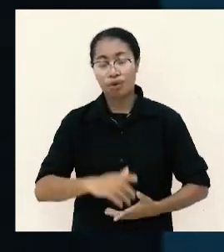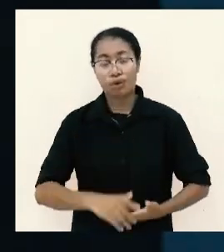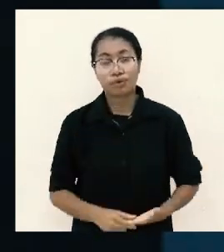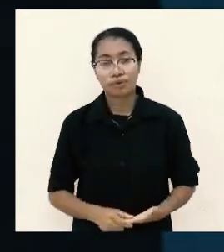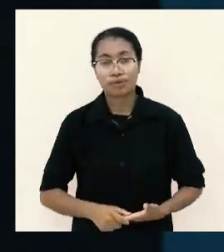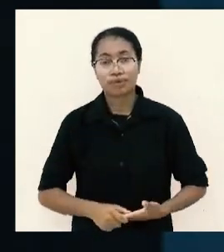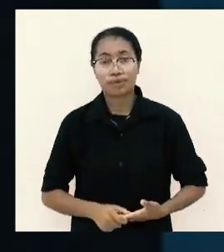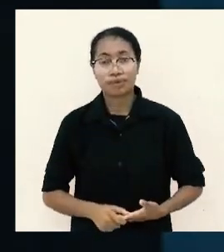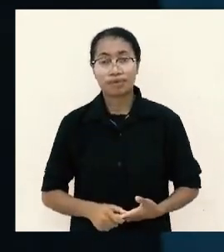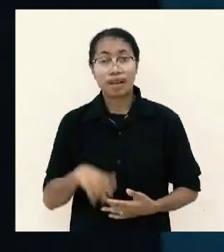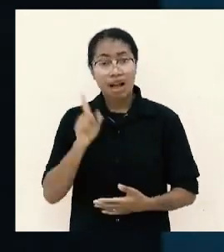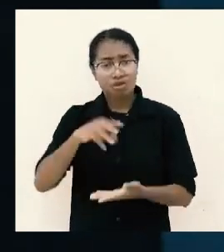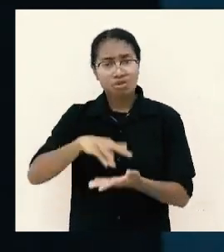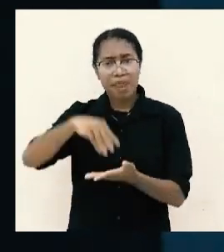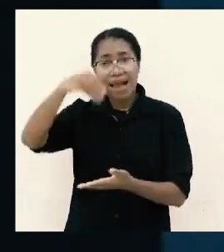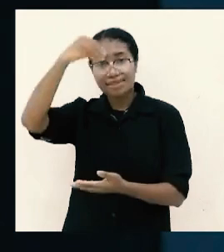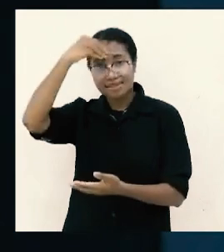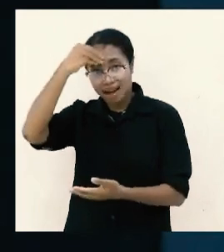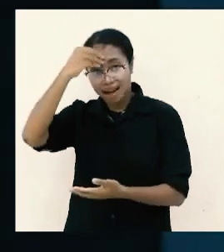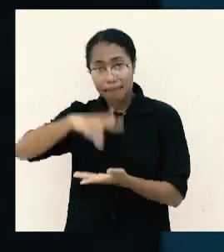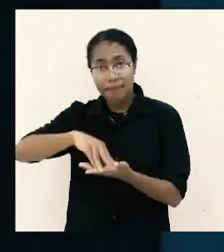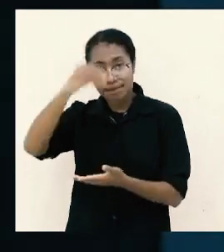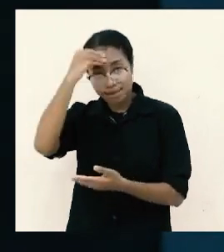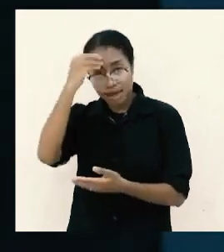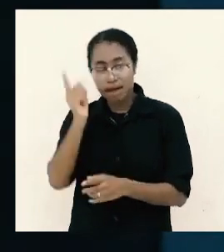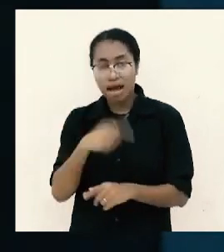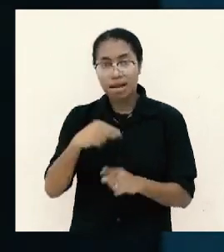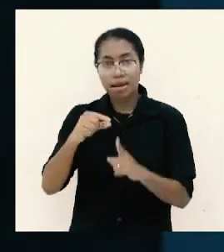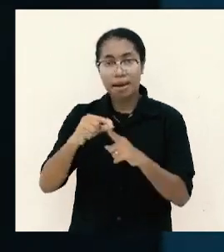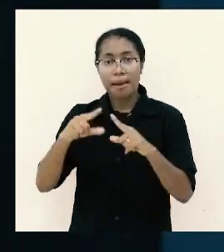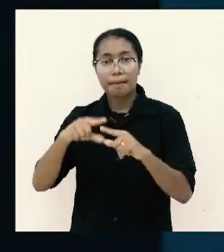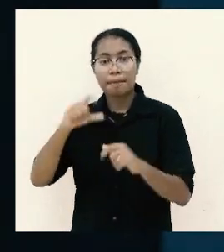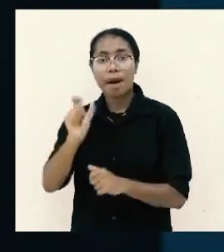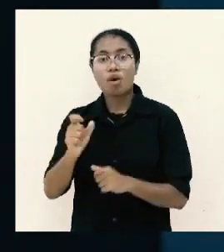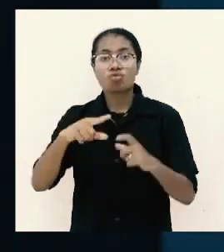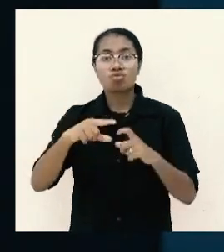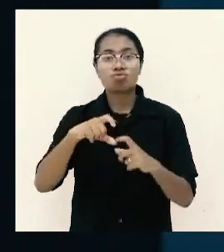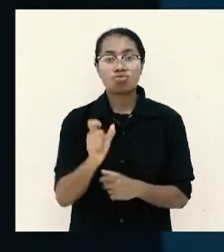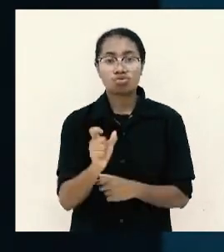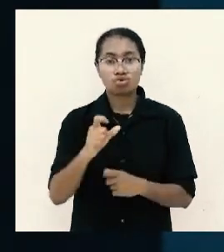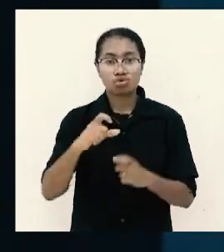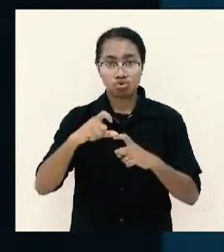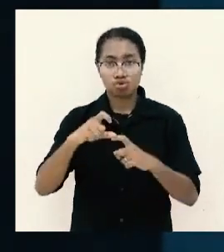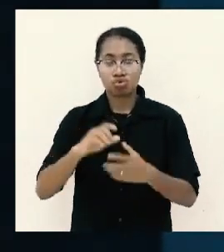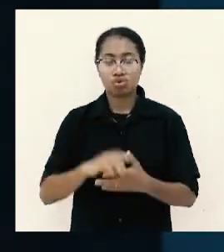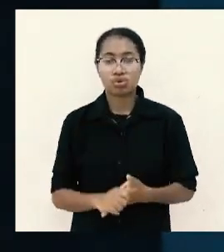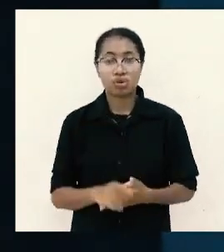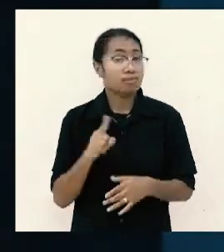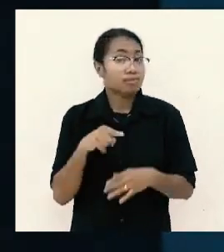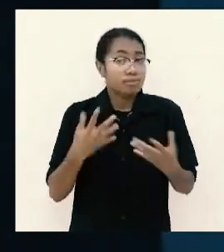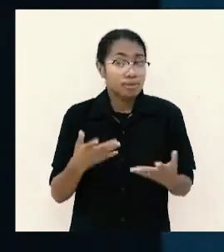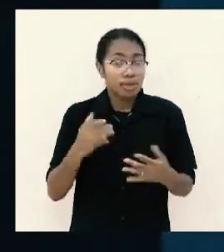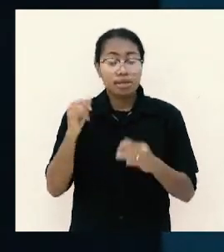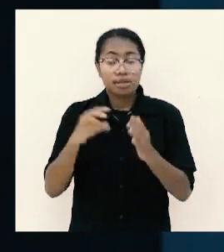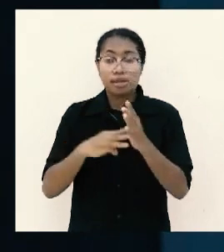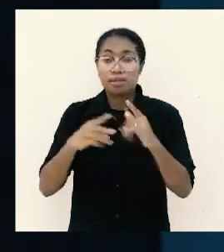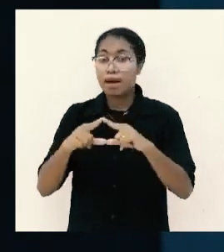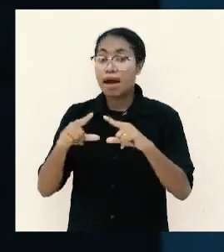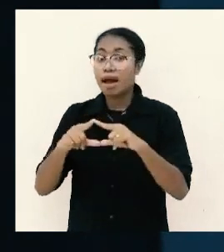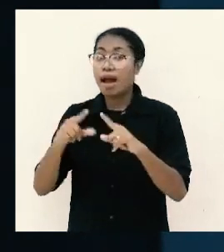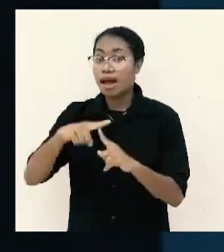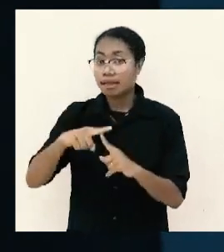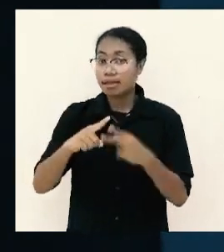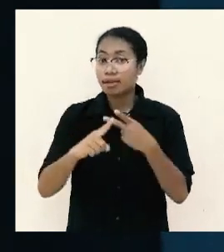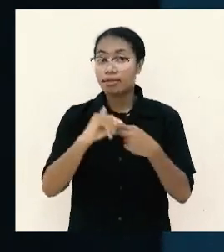belajar dari Paulus ya bahkan jemaat Filipi tiga kali